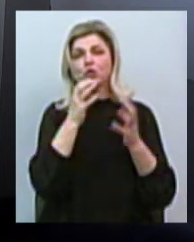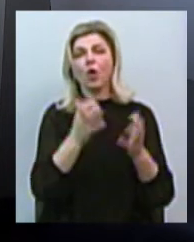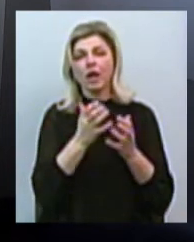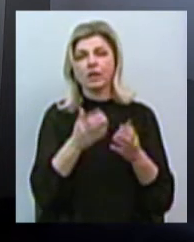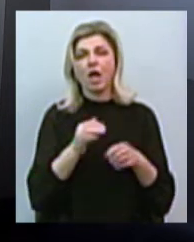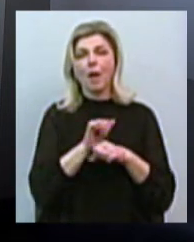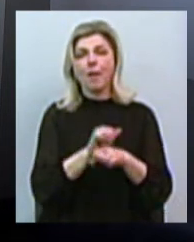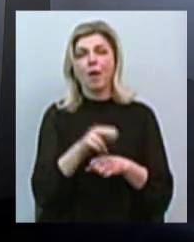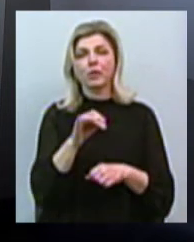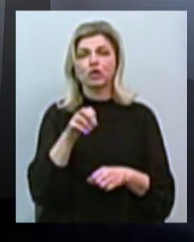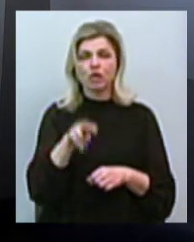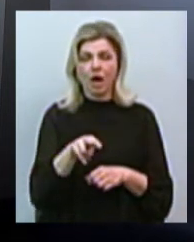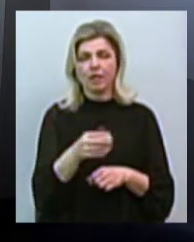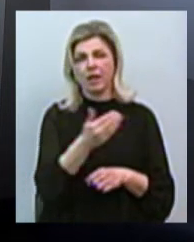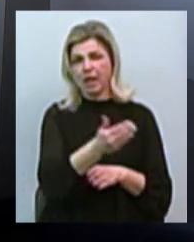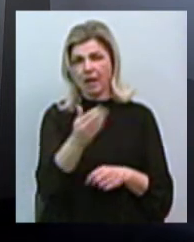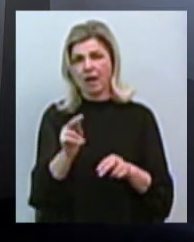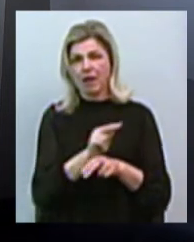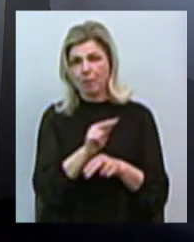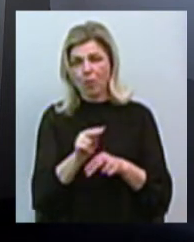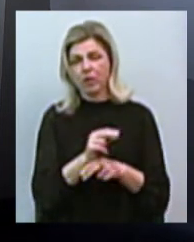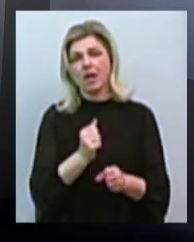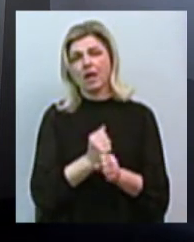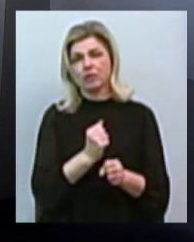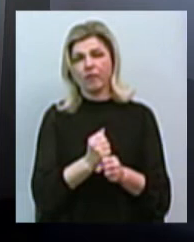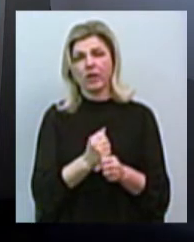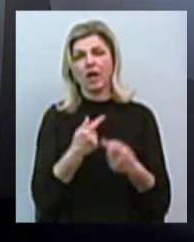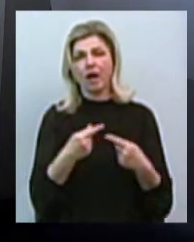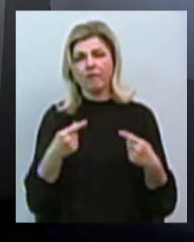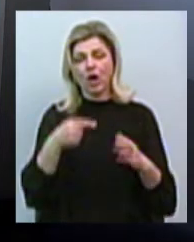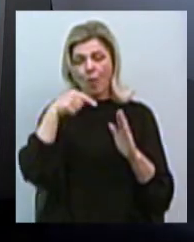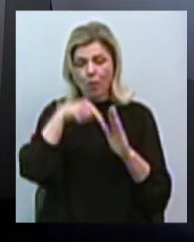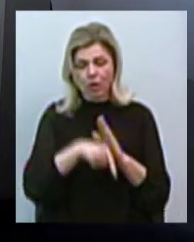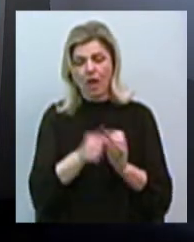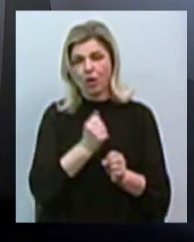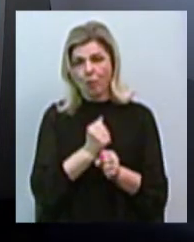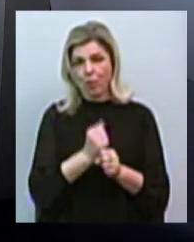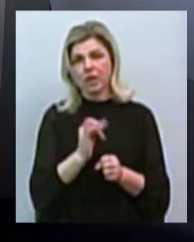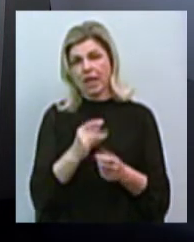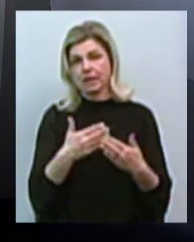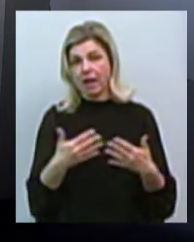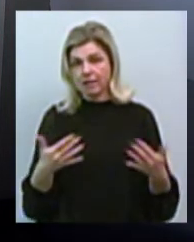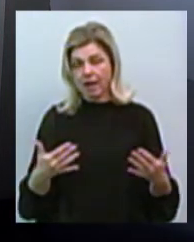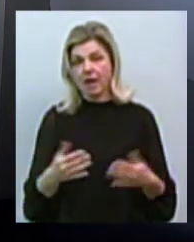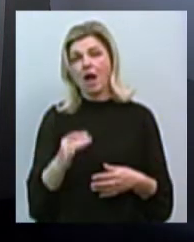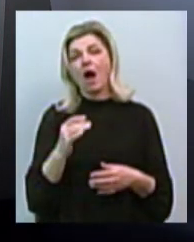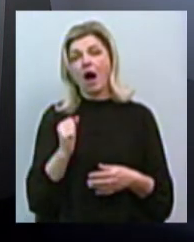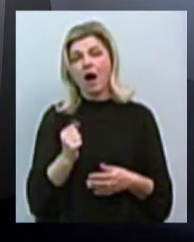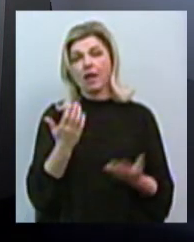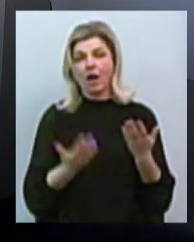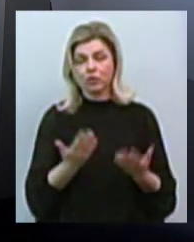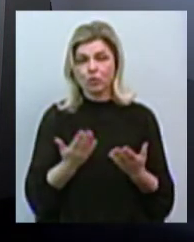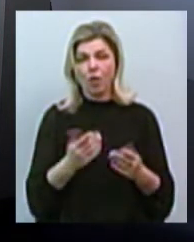майно, їх ремонтувати, здійснювати якісь днопоглублювання в порту роботи і так далі. Тобто, а якщо